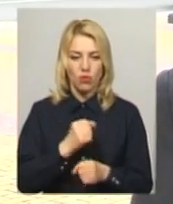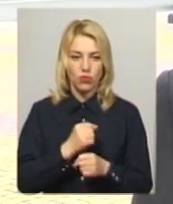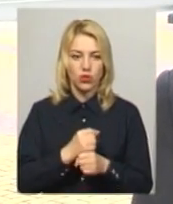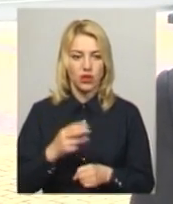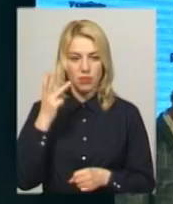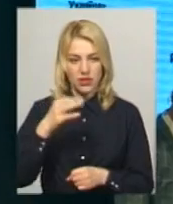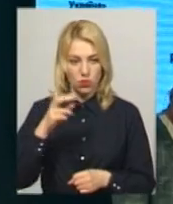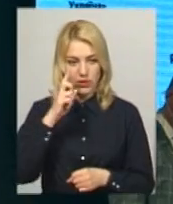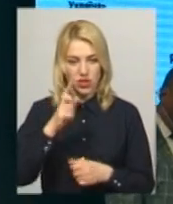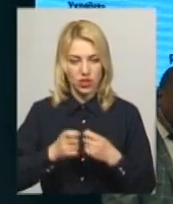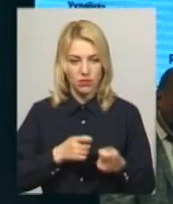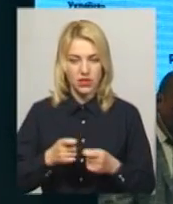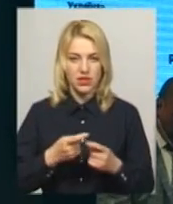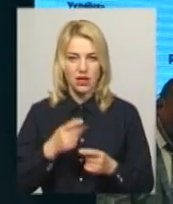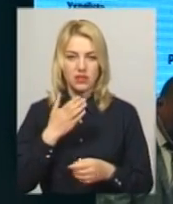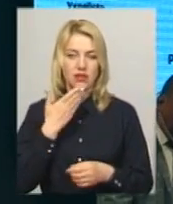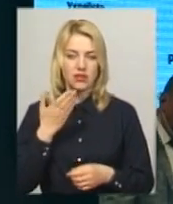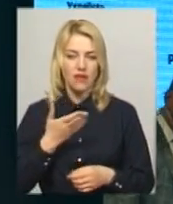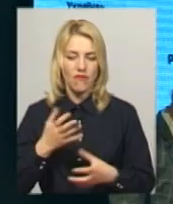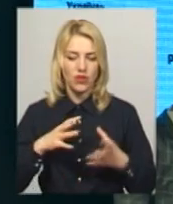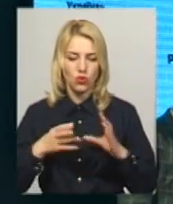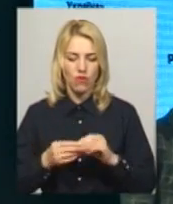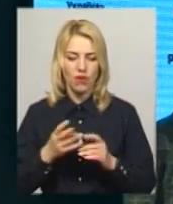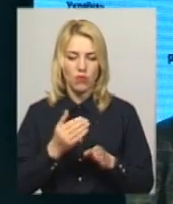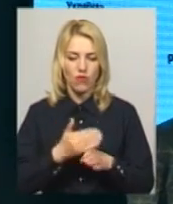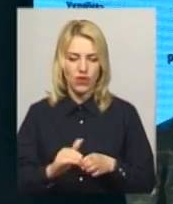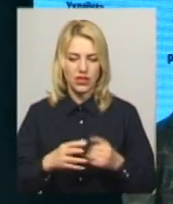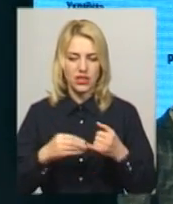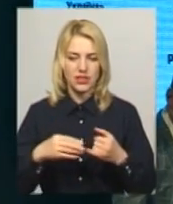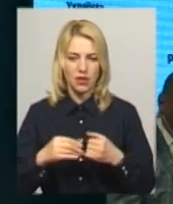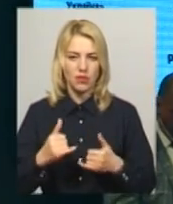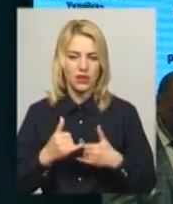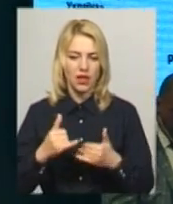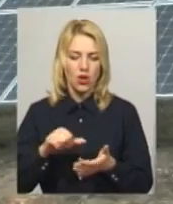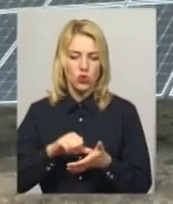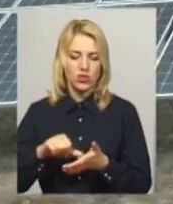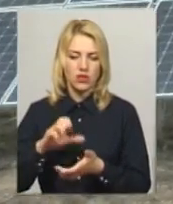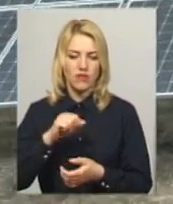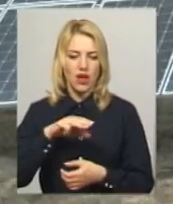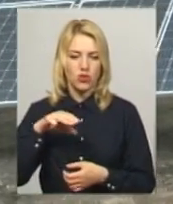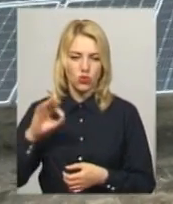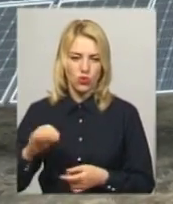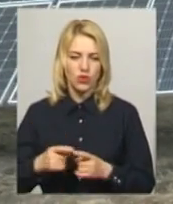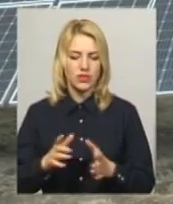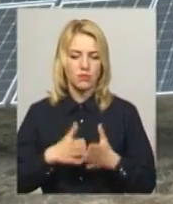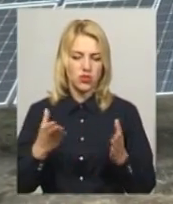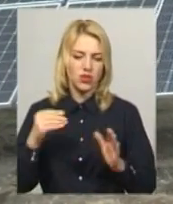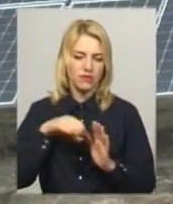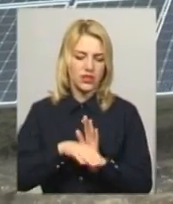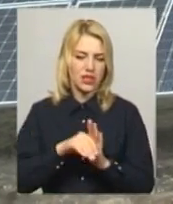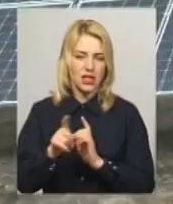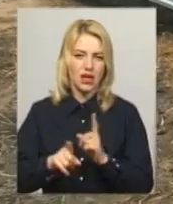облдержадміністрації. Звітував голова про виділення земельних ділянок учасникам АТО та АОС, збільшення інвестицій в економіку, реформи та